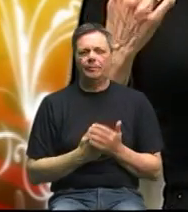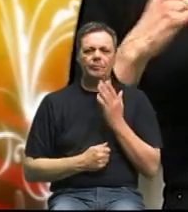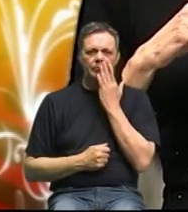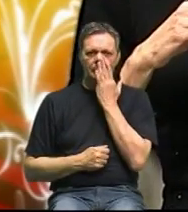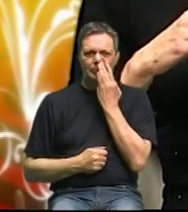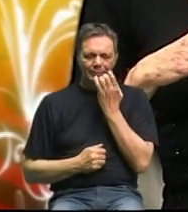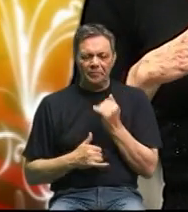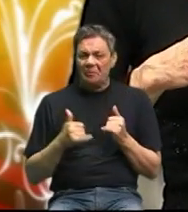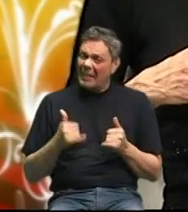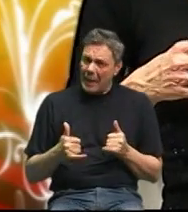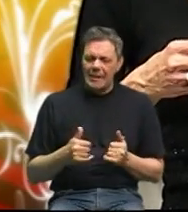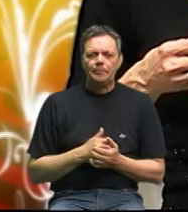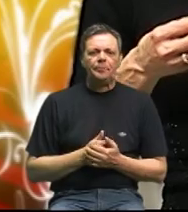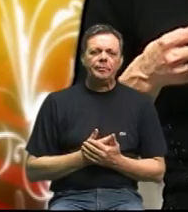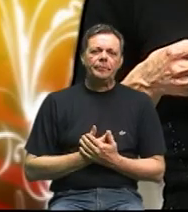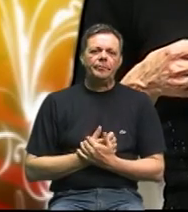danas kad